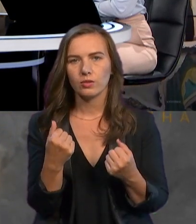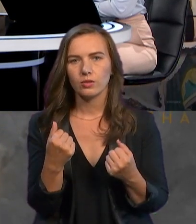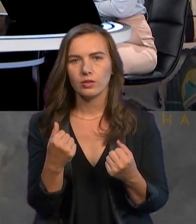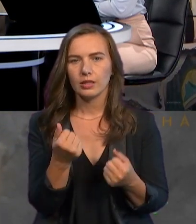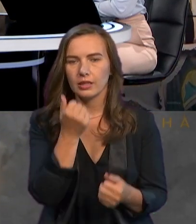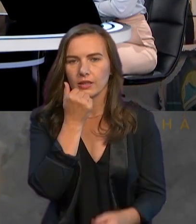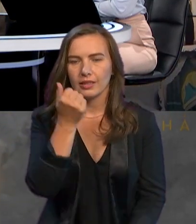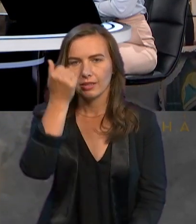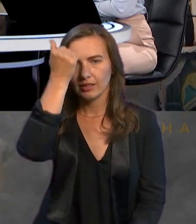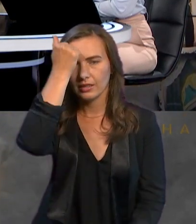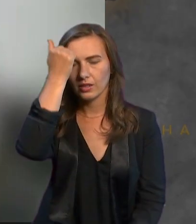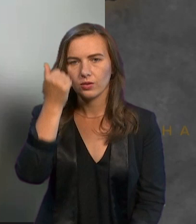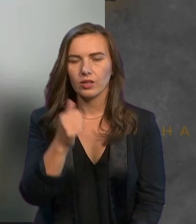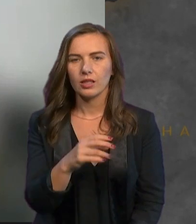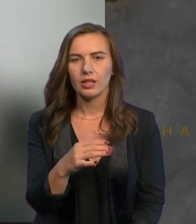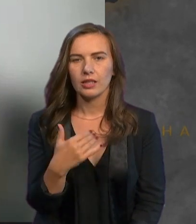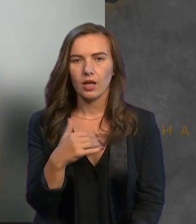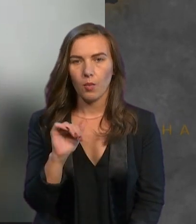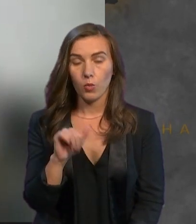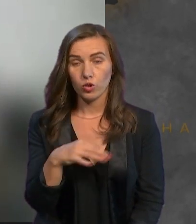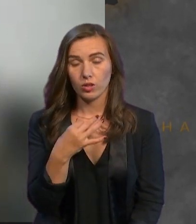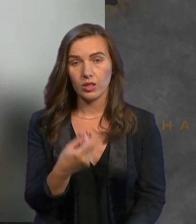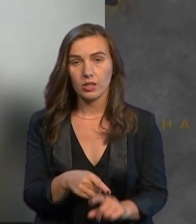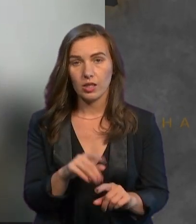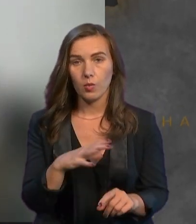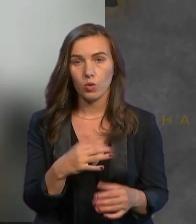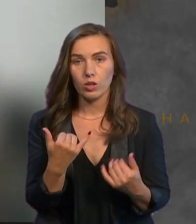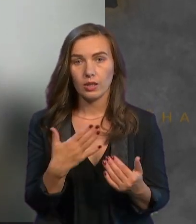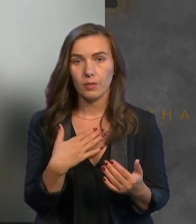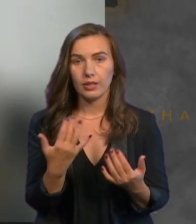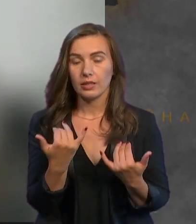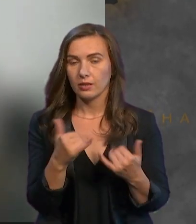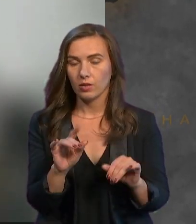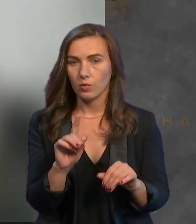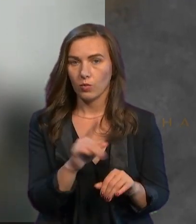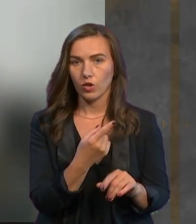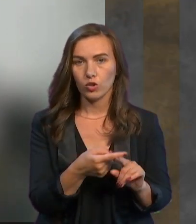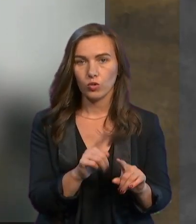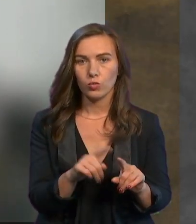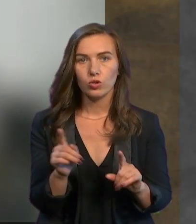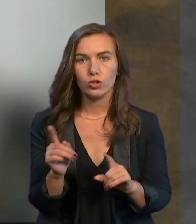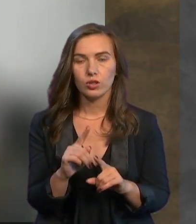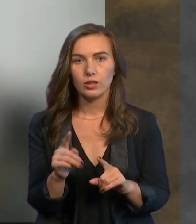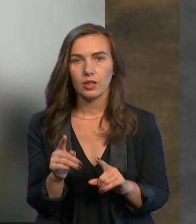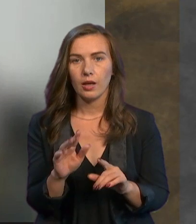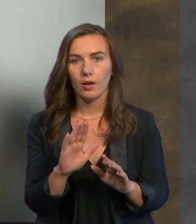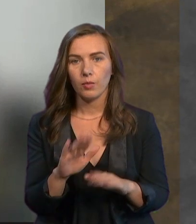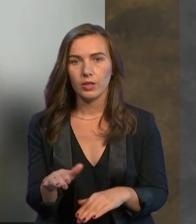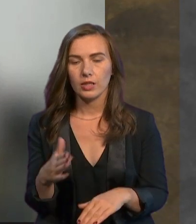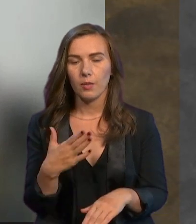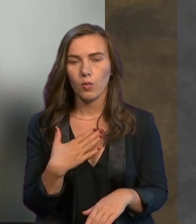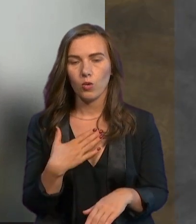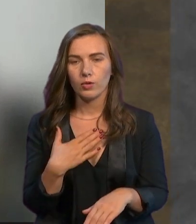Дякую. Ну, я можу сказати, що це було для мене несподіванкою, по-перше, тому що, ну, після мого